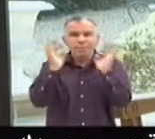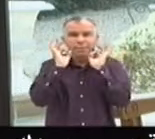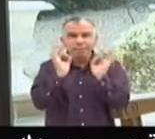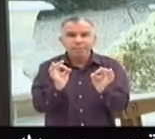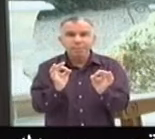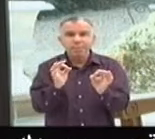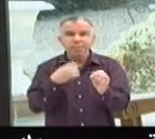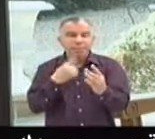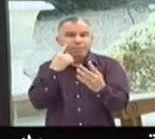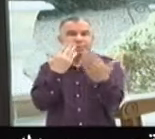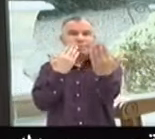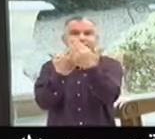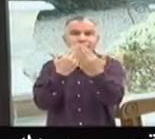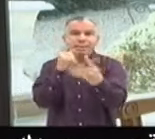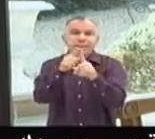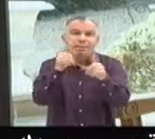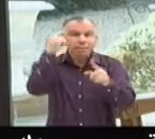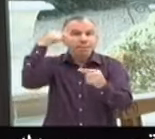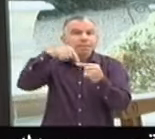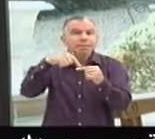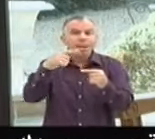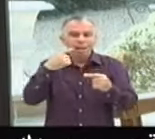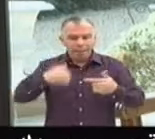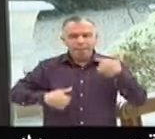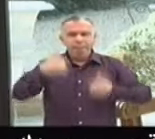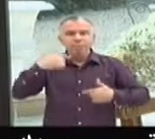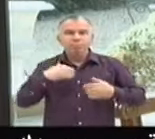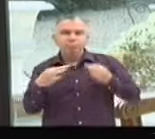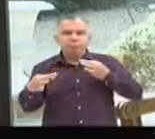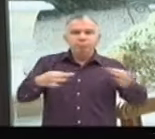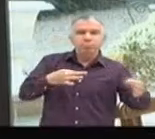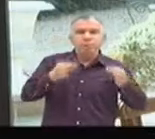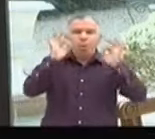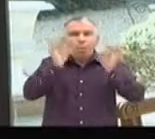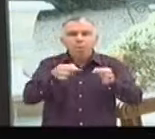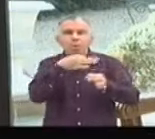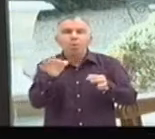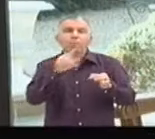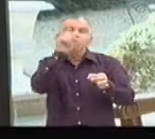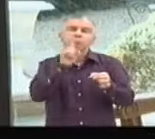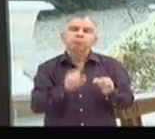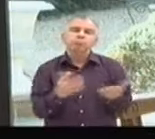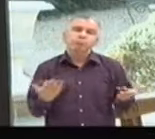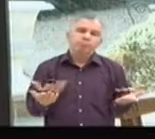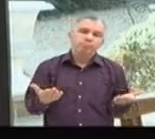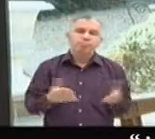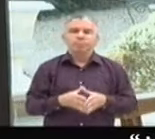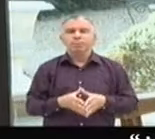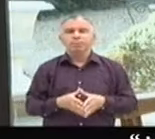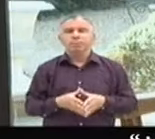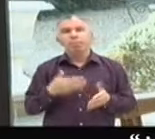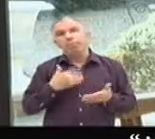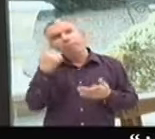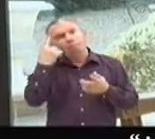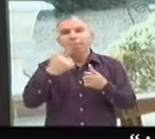Il me tu vas souffrir parce que tu ne pas être crédible à cause de ton physique. Et je dis, pourquoi ? Il me disait, mais je ne sais pas, il